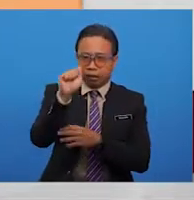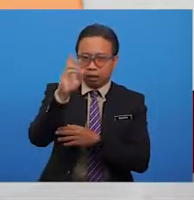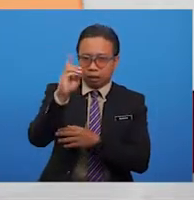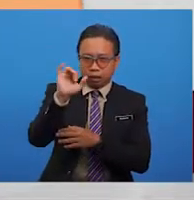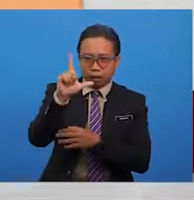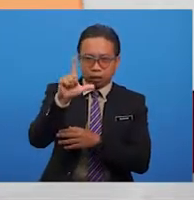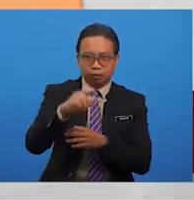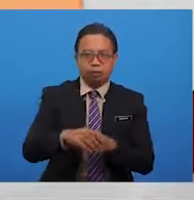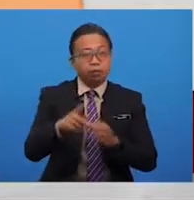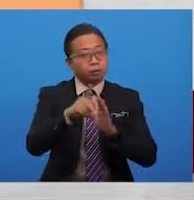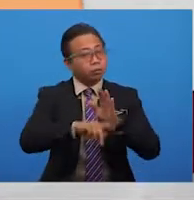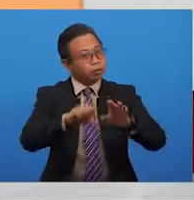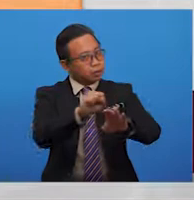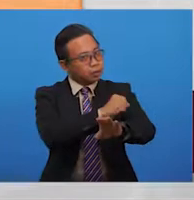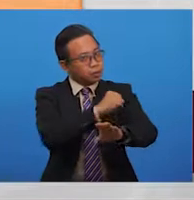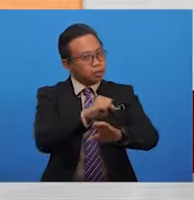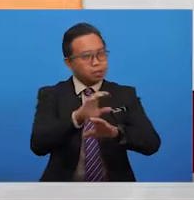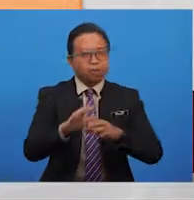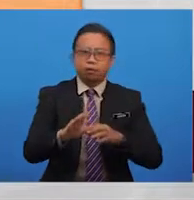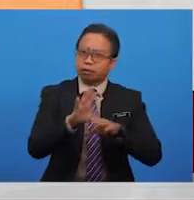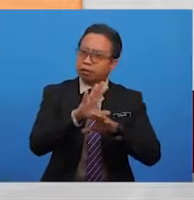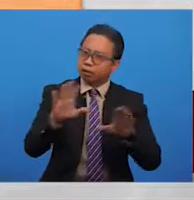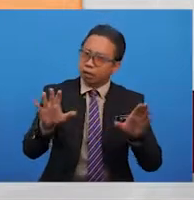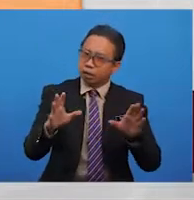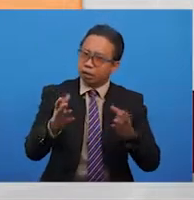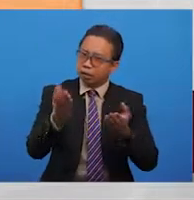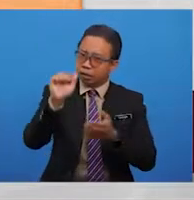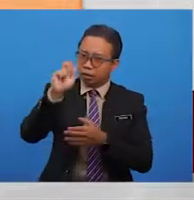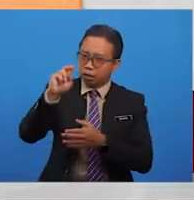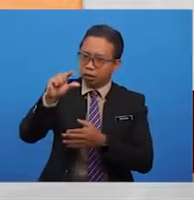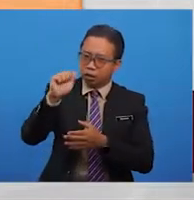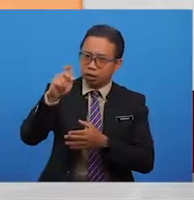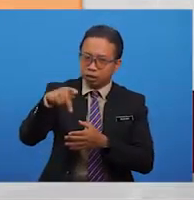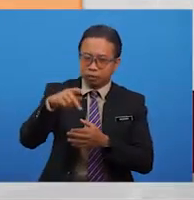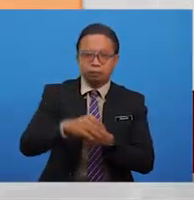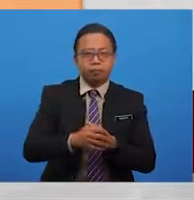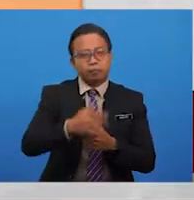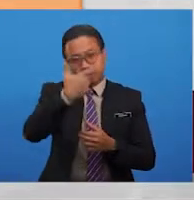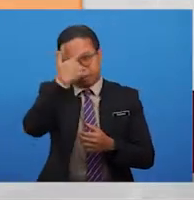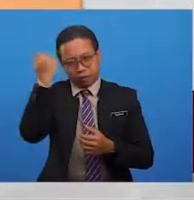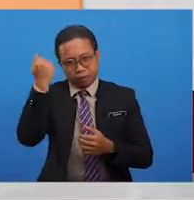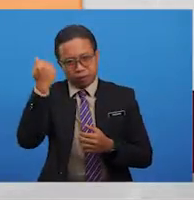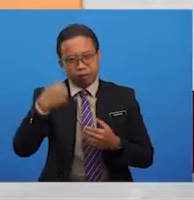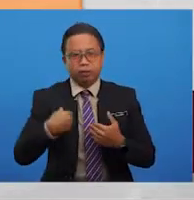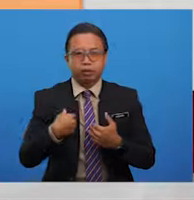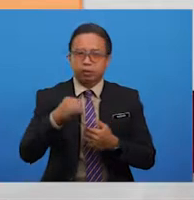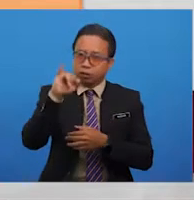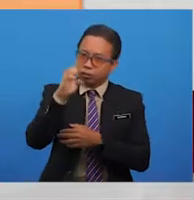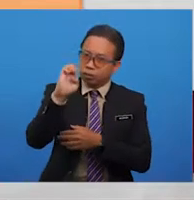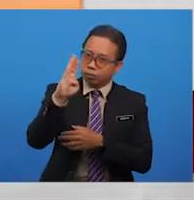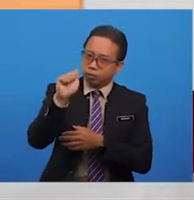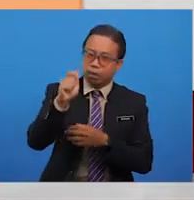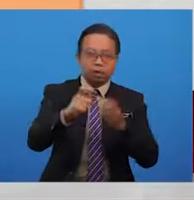keadilan. Penyajak juga tidak menganggap jebat sebagai pengkhianat kerana penyajak masih beranggapan